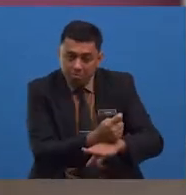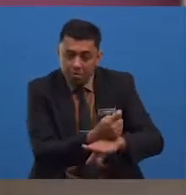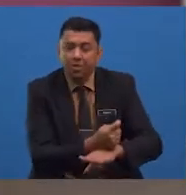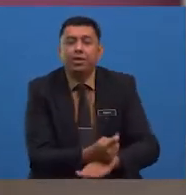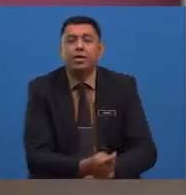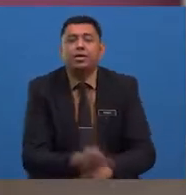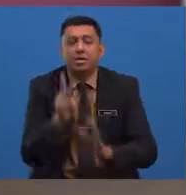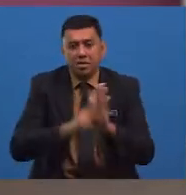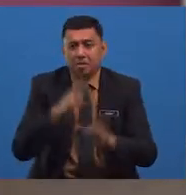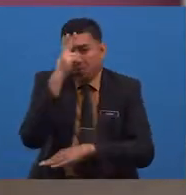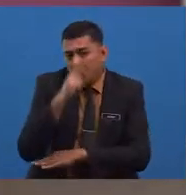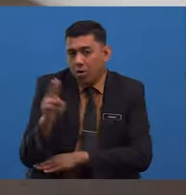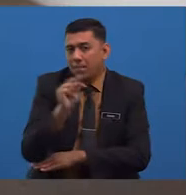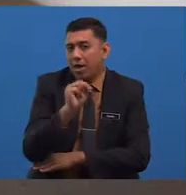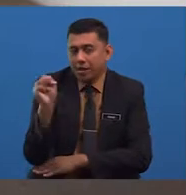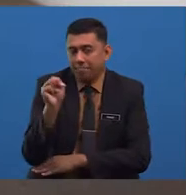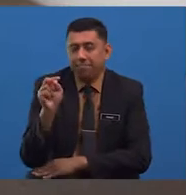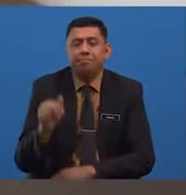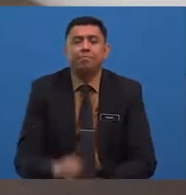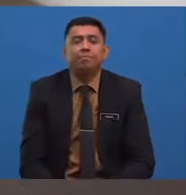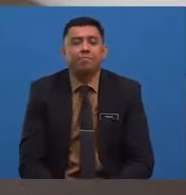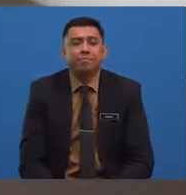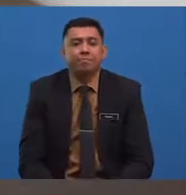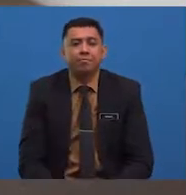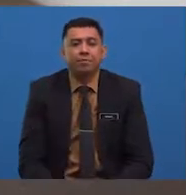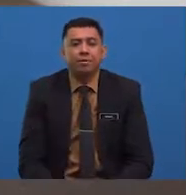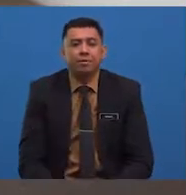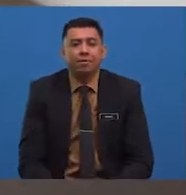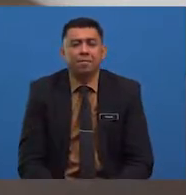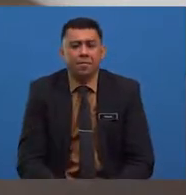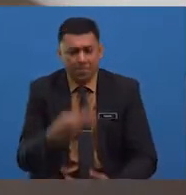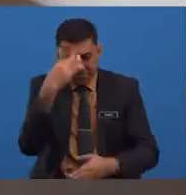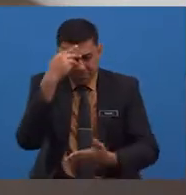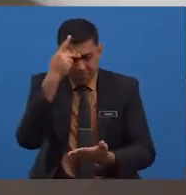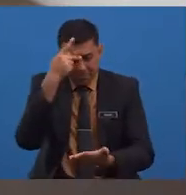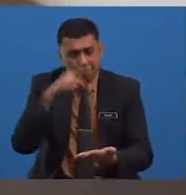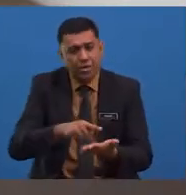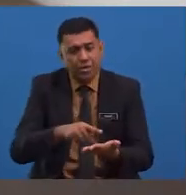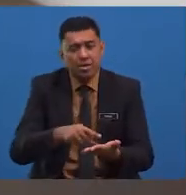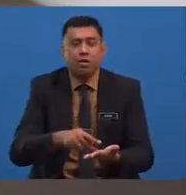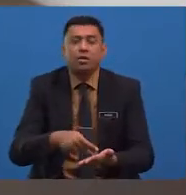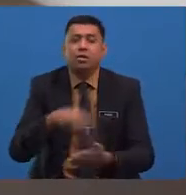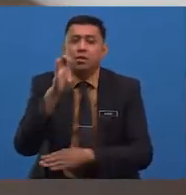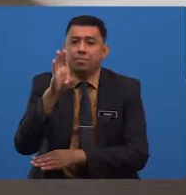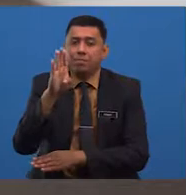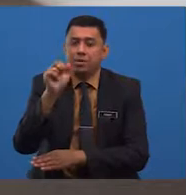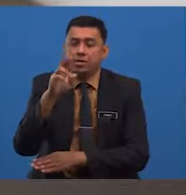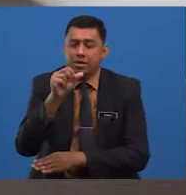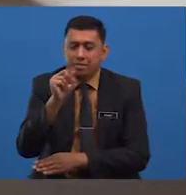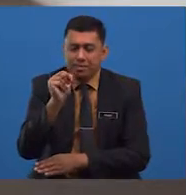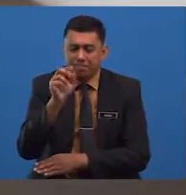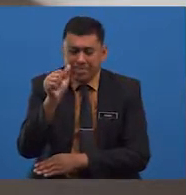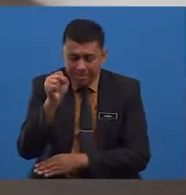keagamaan. Para pakar percaya bahawa beras atau nasi